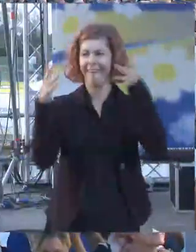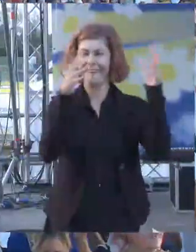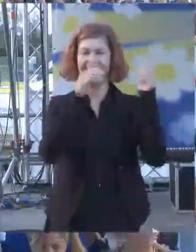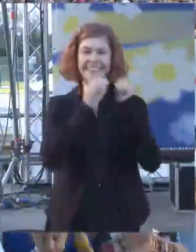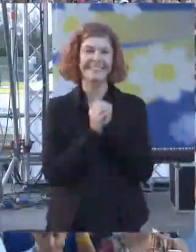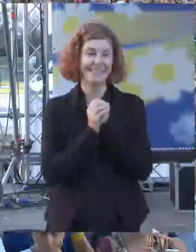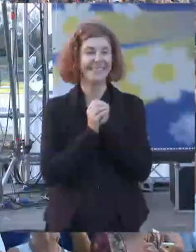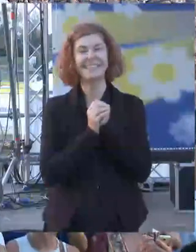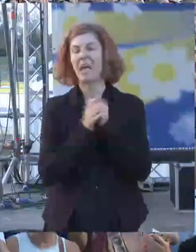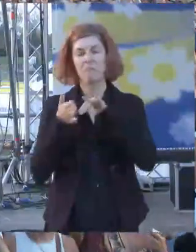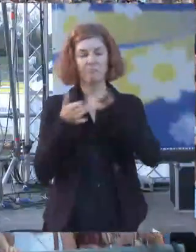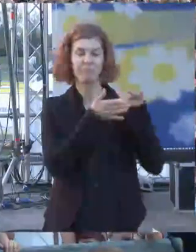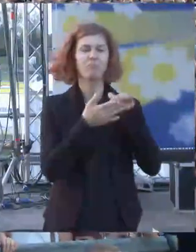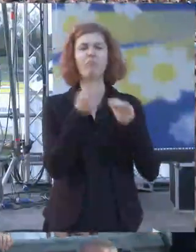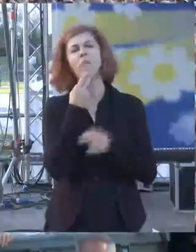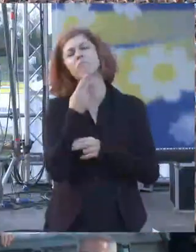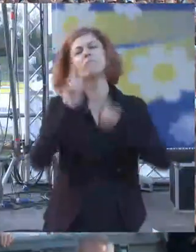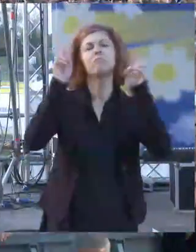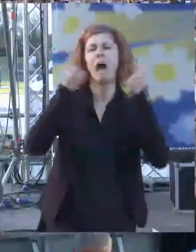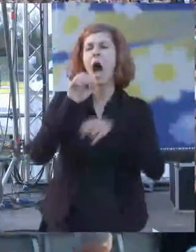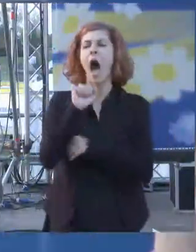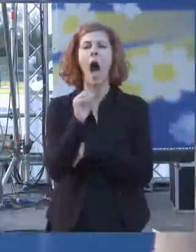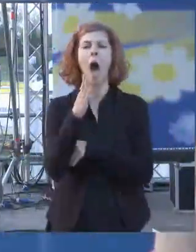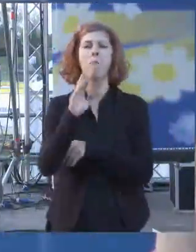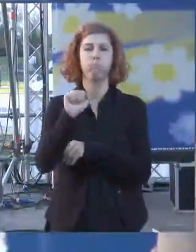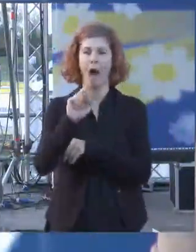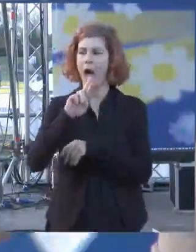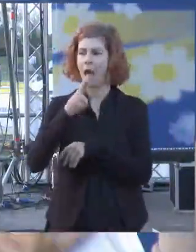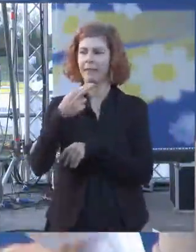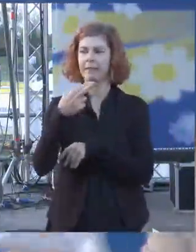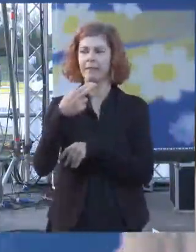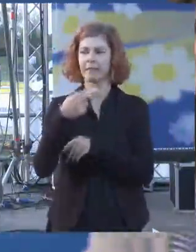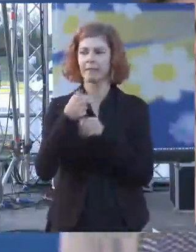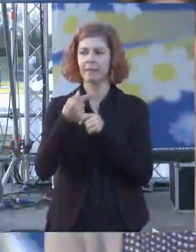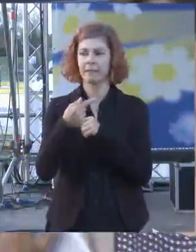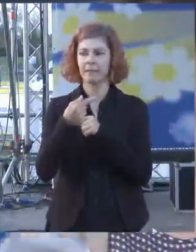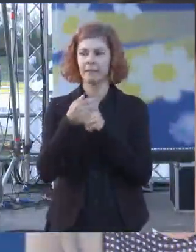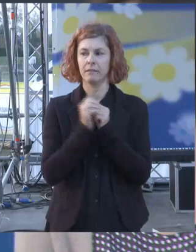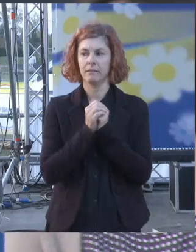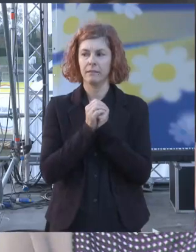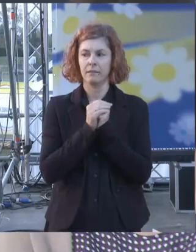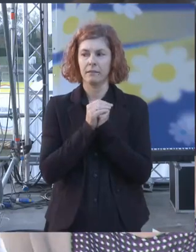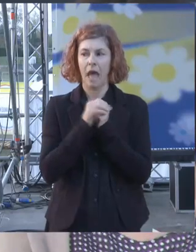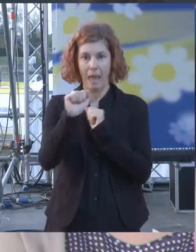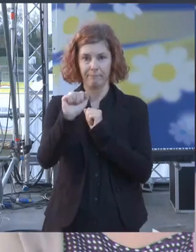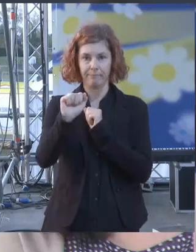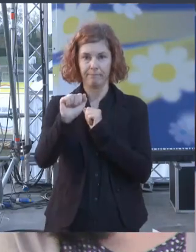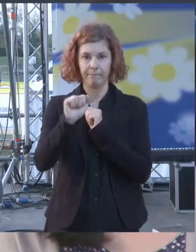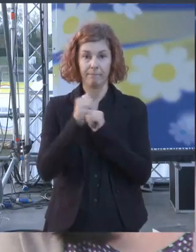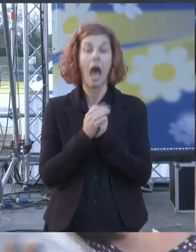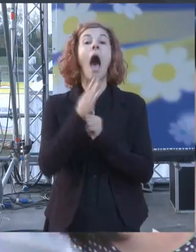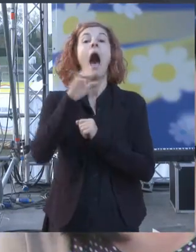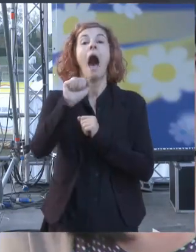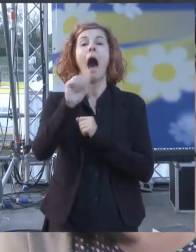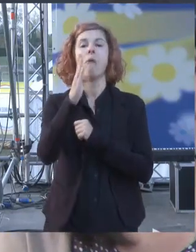parliamo di Atac Atac quasi sarebbe neanche la devo descrivere ormai tutti in Italia sanno che cos'è Atac è l